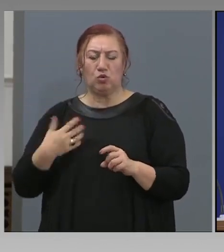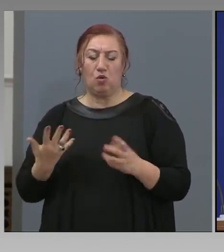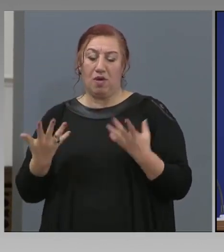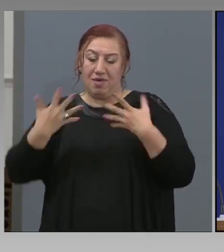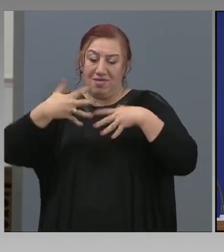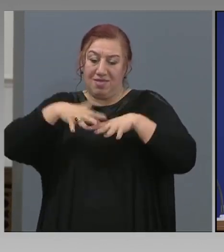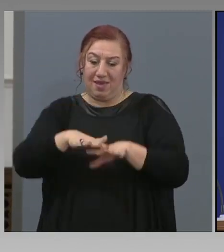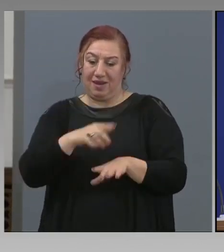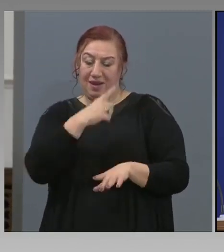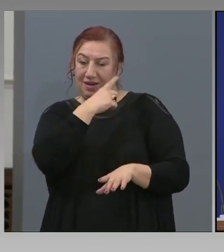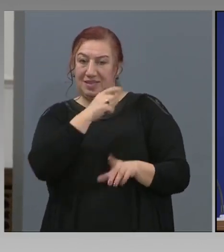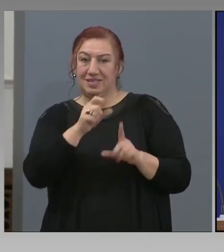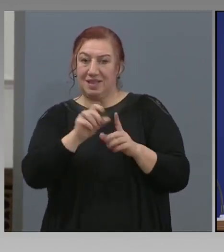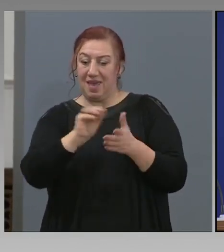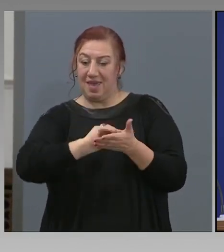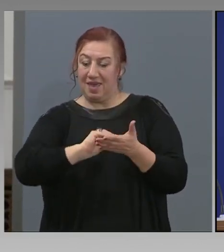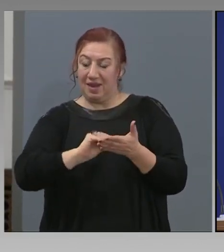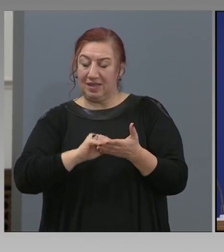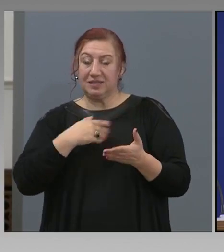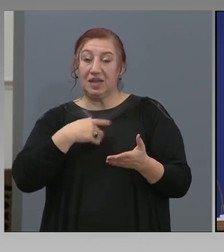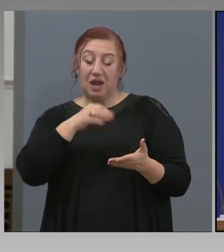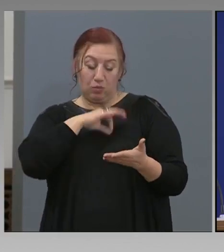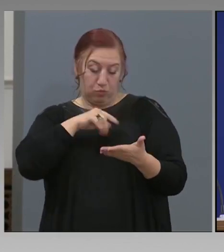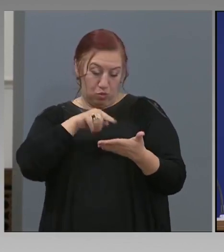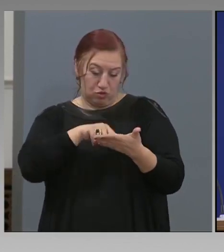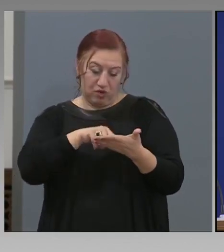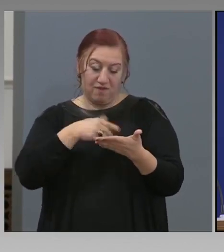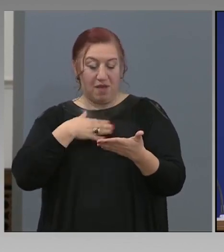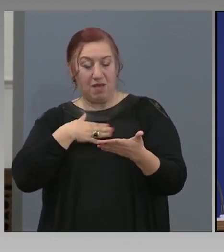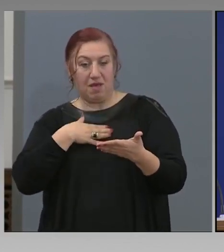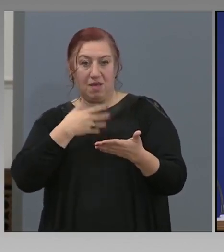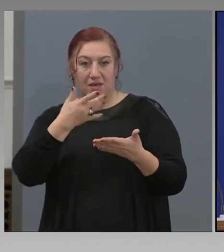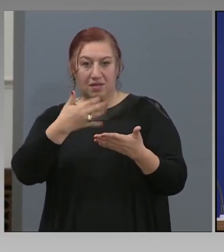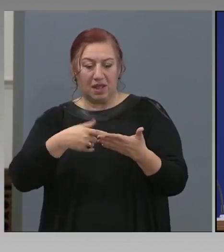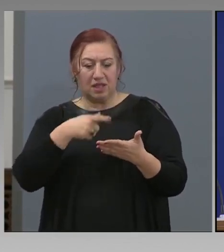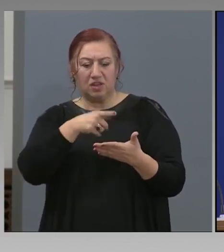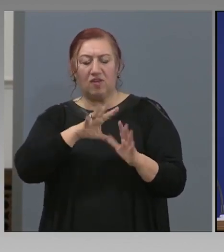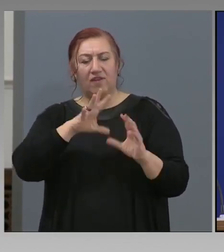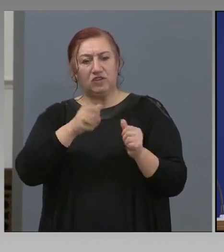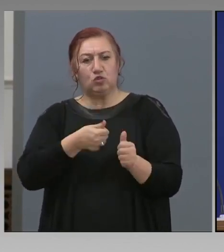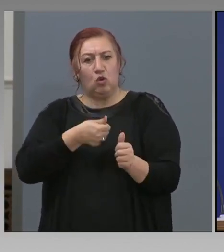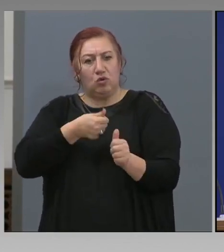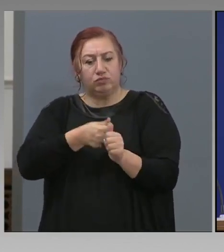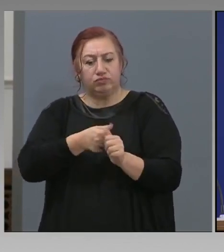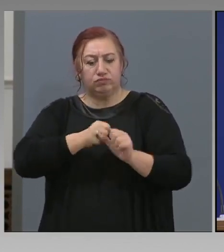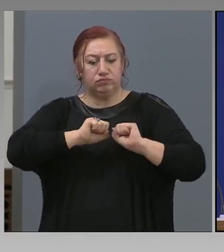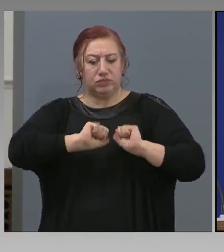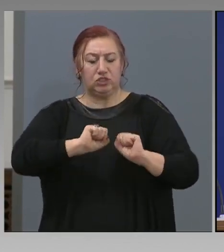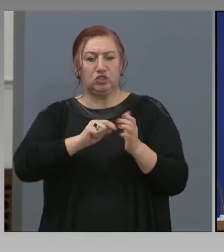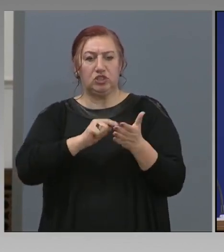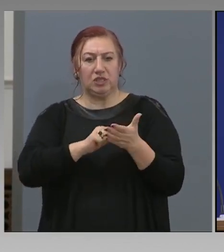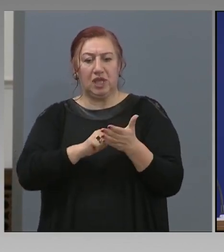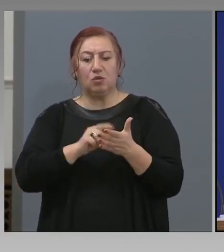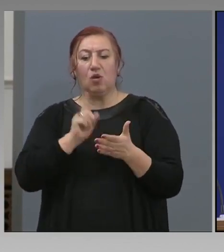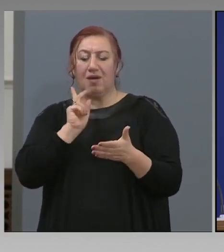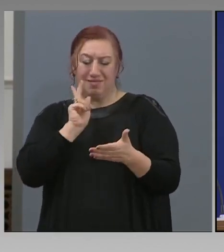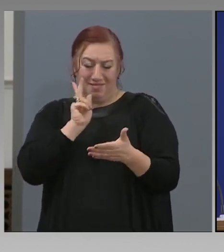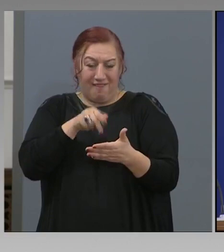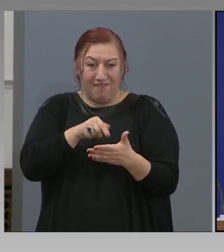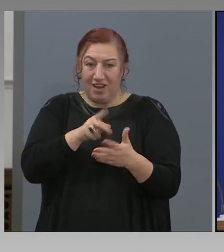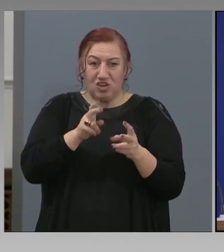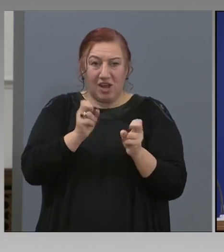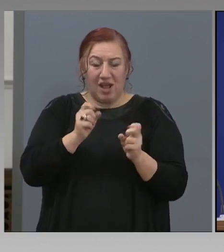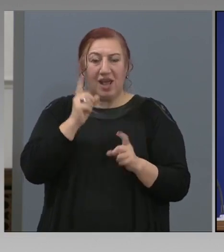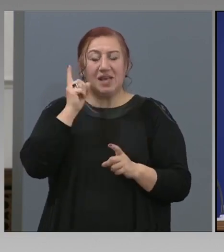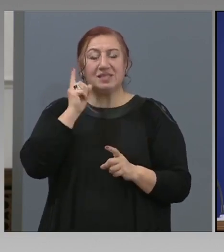регистра, получават данните си, държа да спомена, изцяло защитено, тъй като всеки достъп до регистра става само единствено с